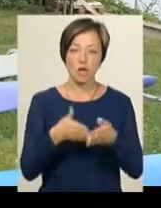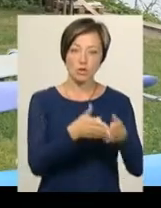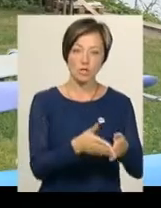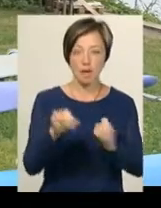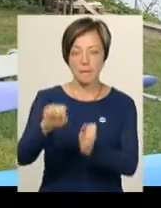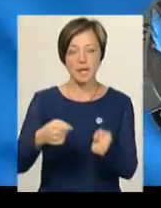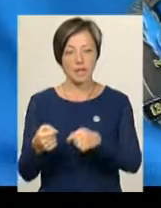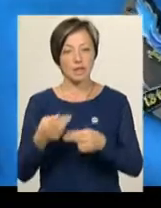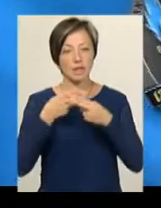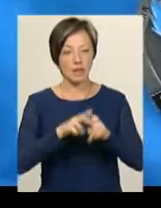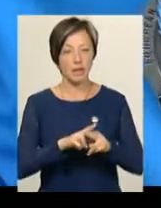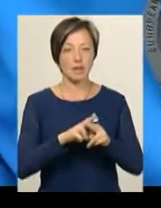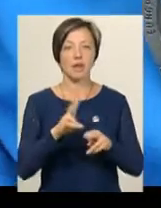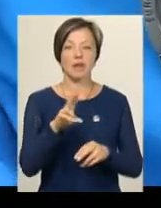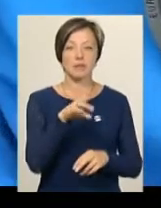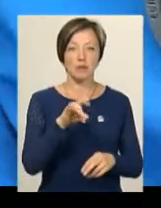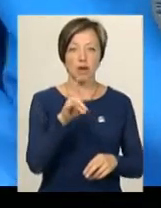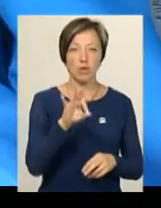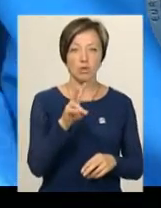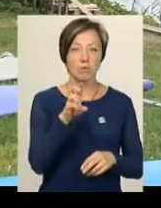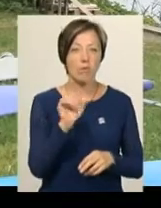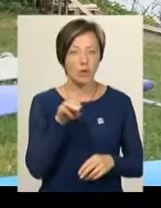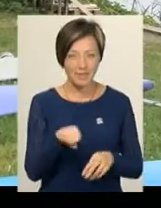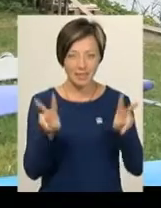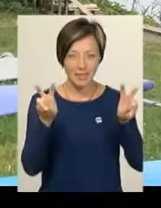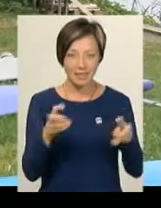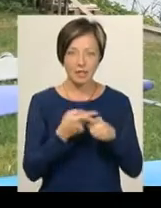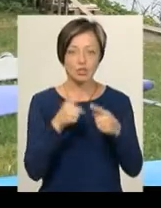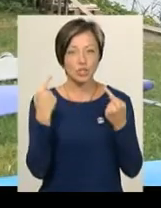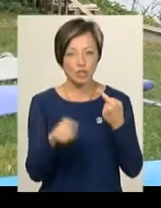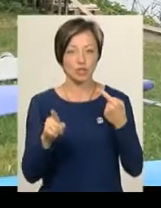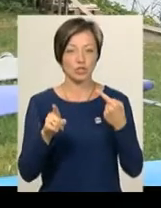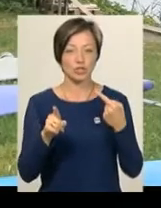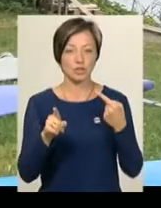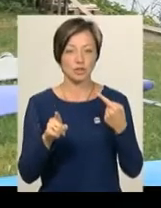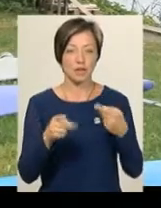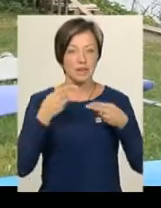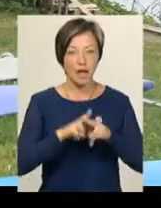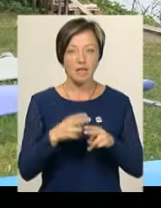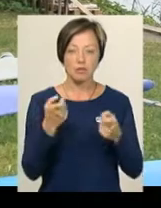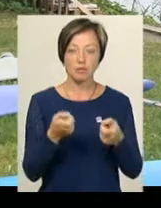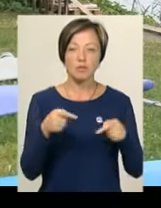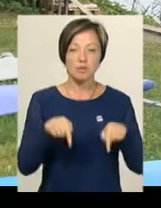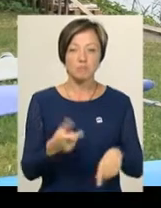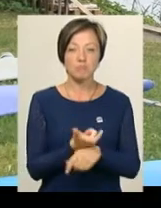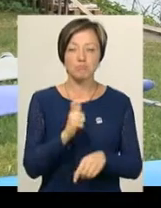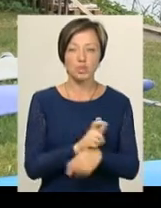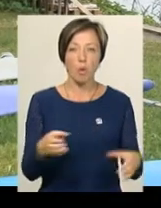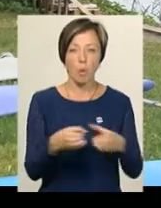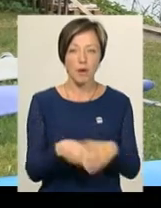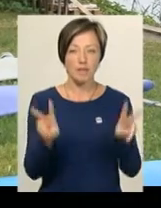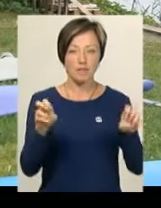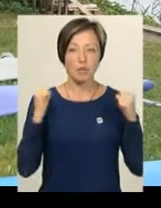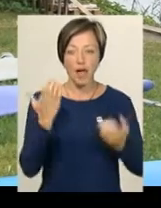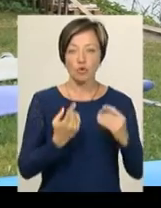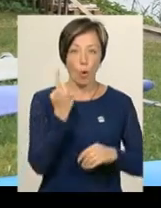байдаричники. Техніка ж висловання на драгонботах – інша. Техніка відрізняється і тут більш командний вид спорту, тому якщо один